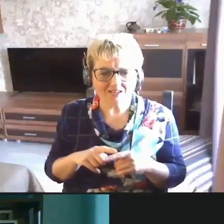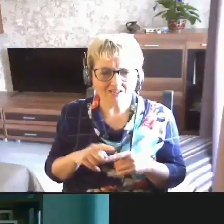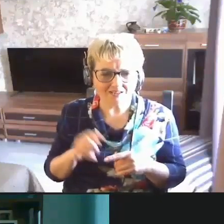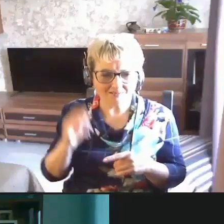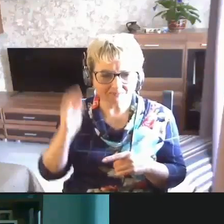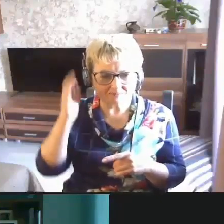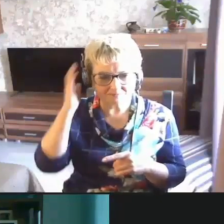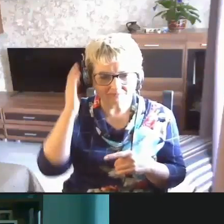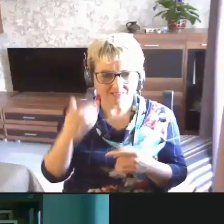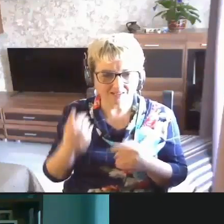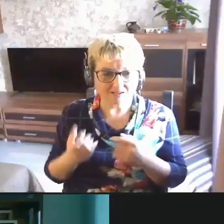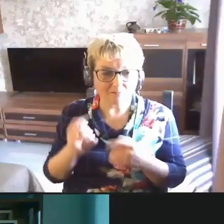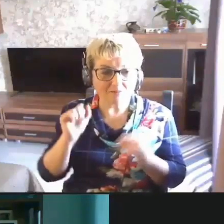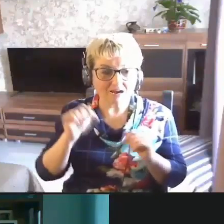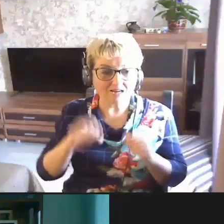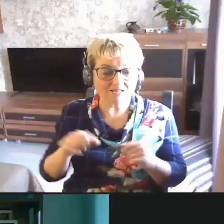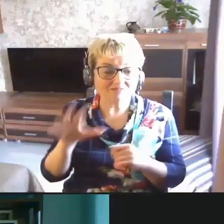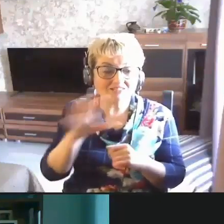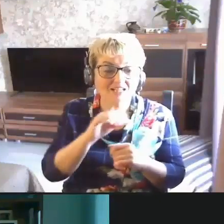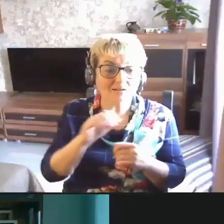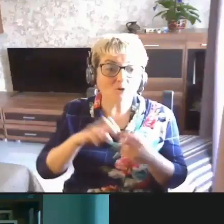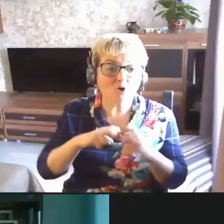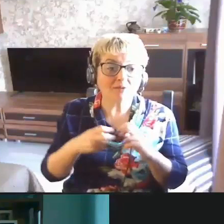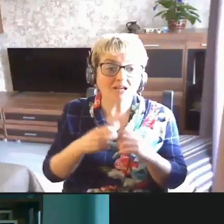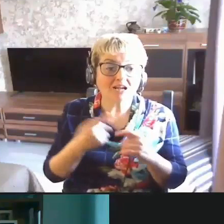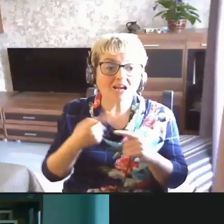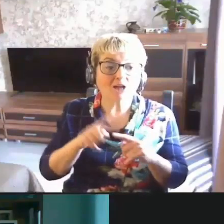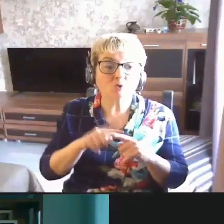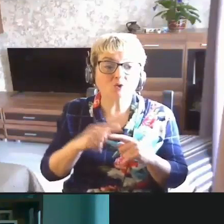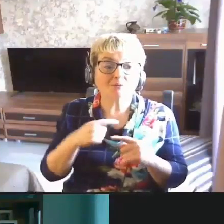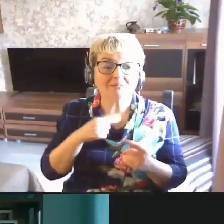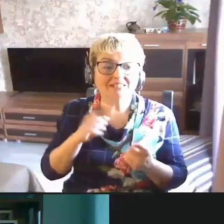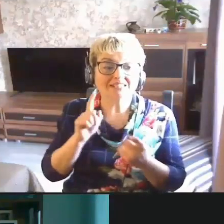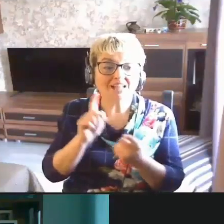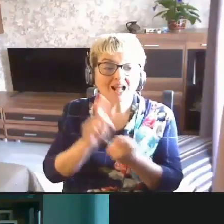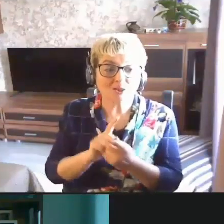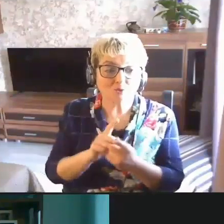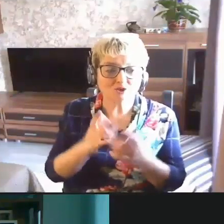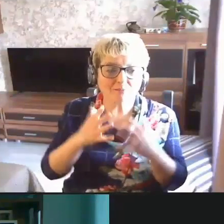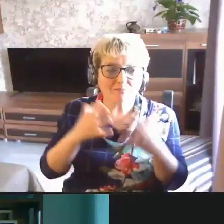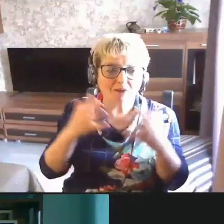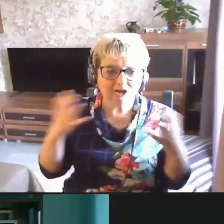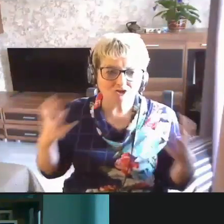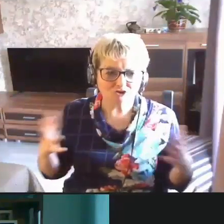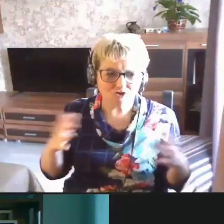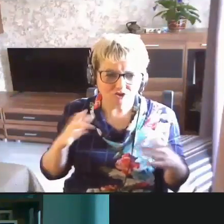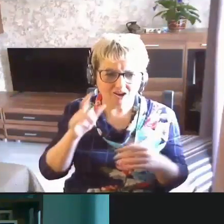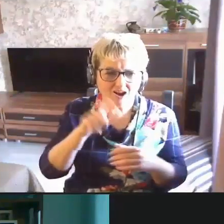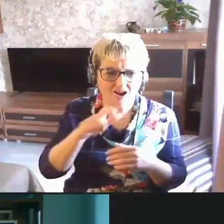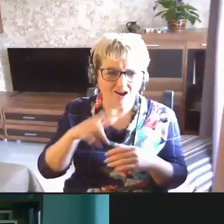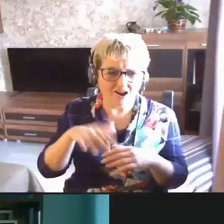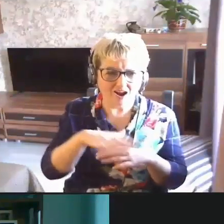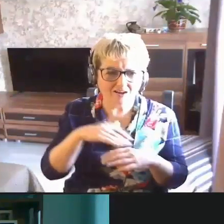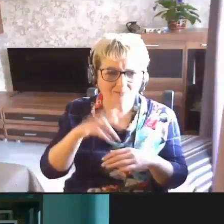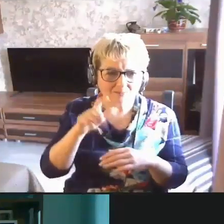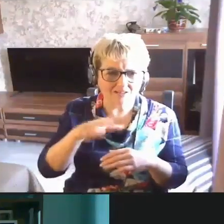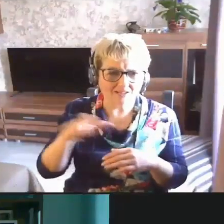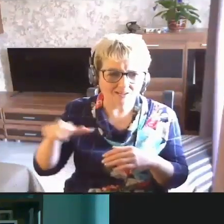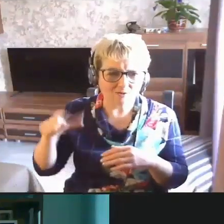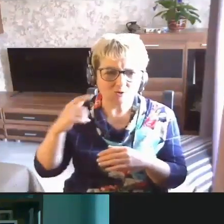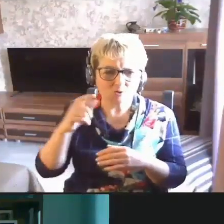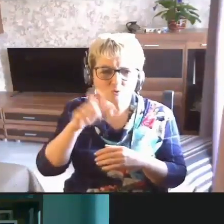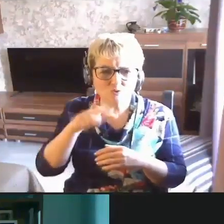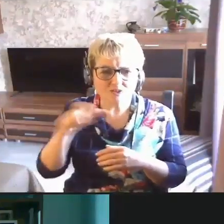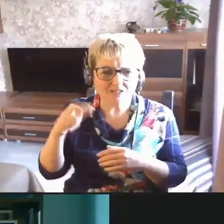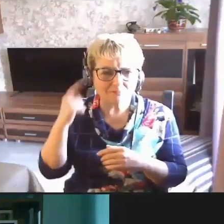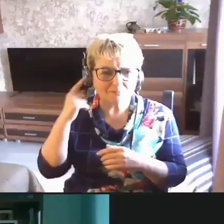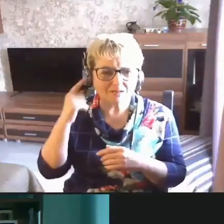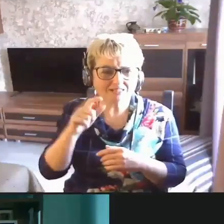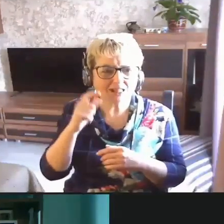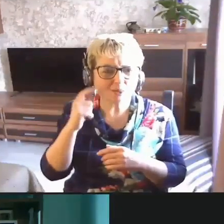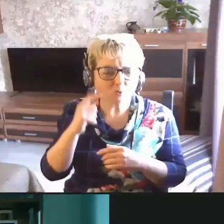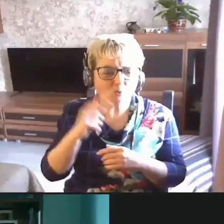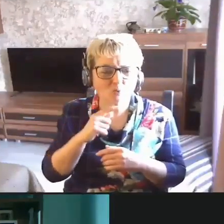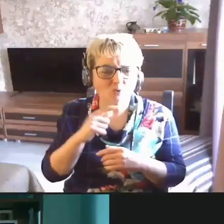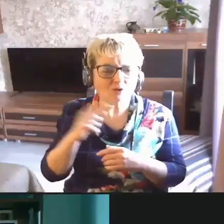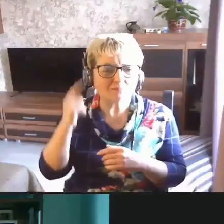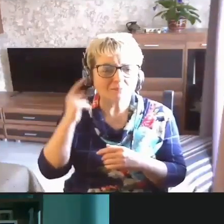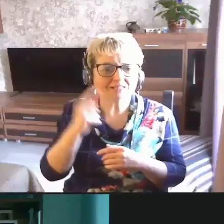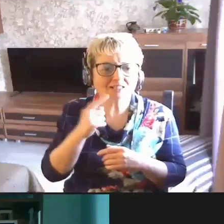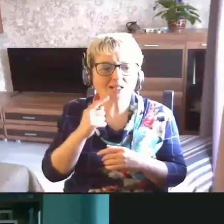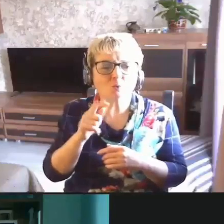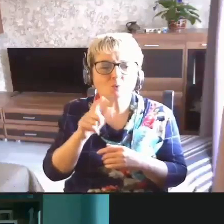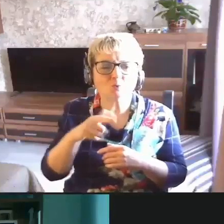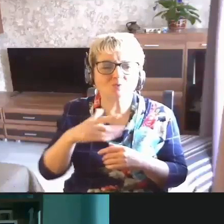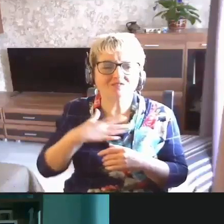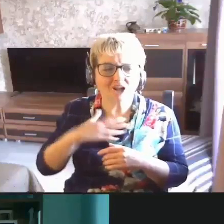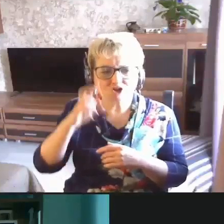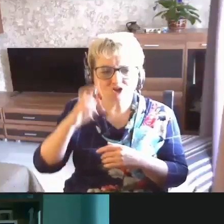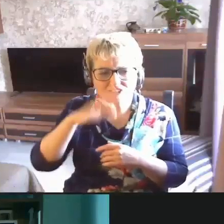обнаживались те проблемы, с которыми столкнулись большая армия глухих инвалидов по шоку у нашей